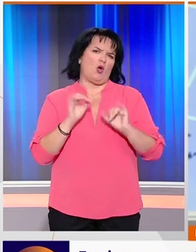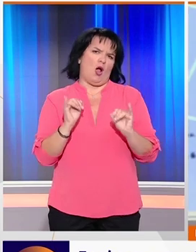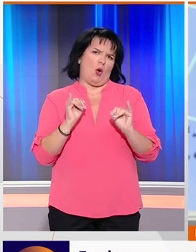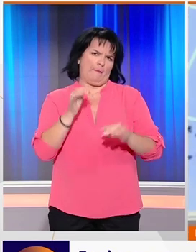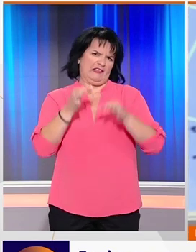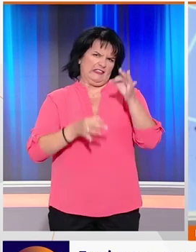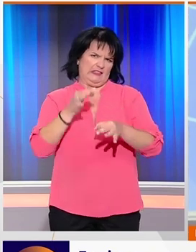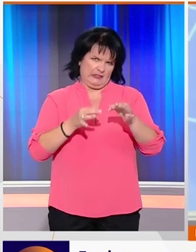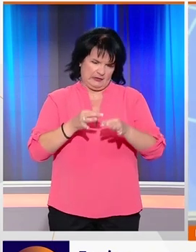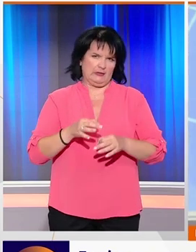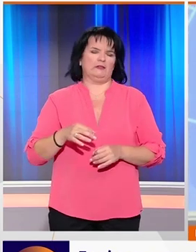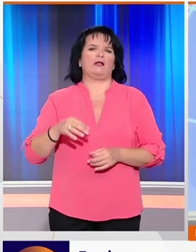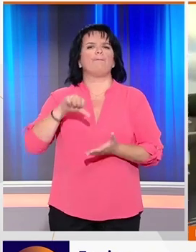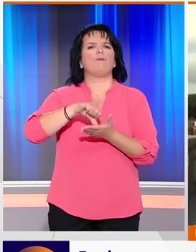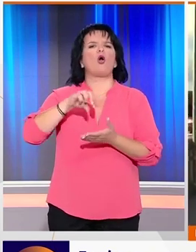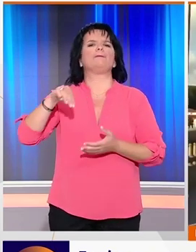εξέλιξη στην πόλη Μπιαρίτζ.